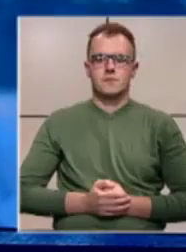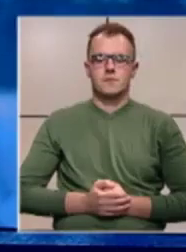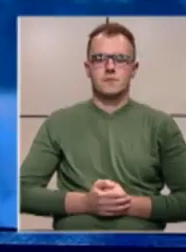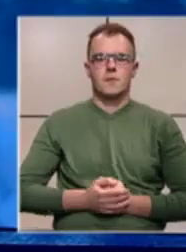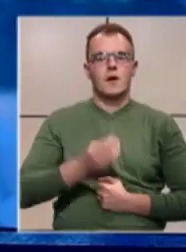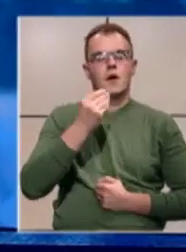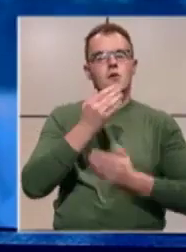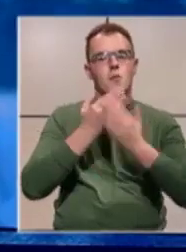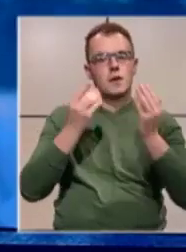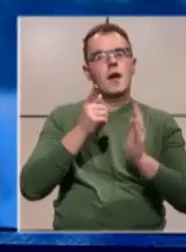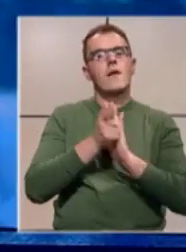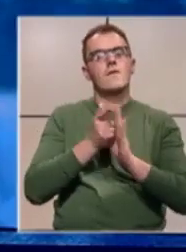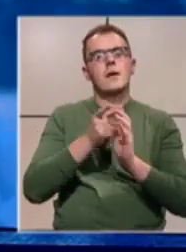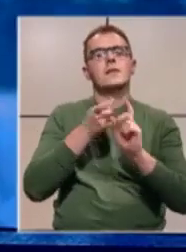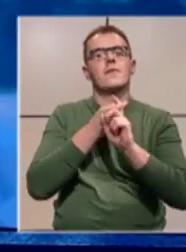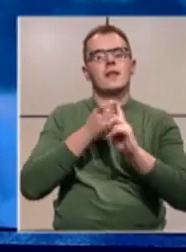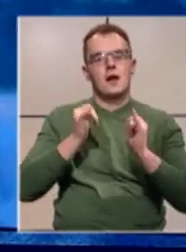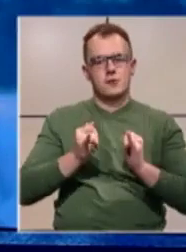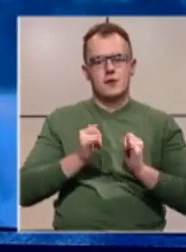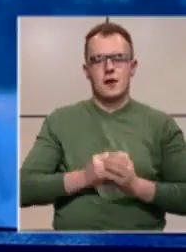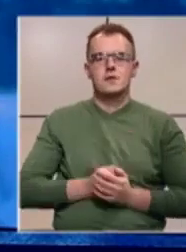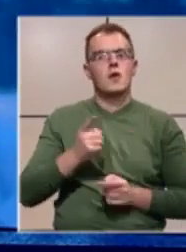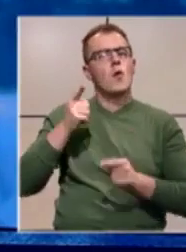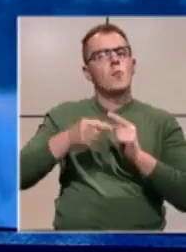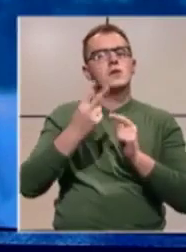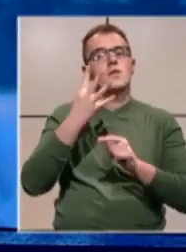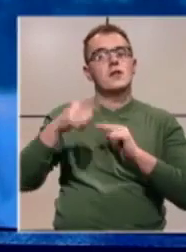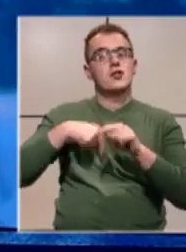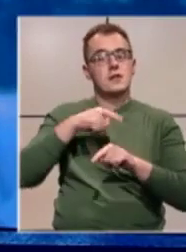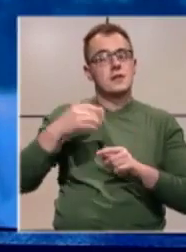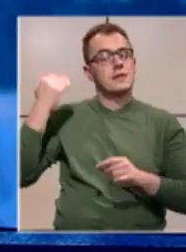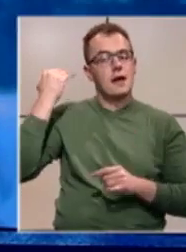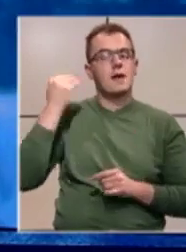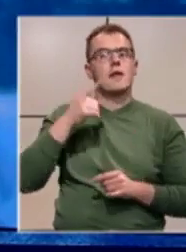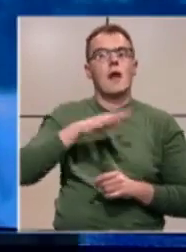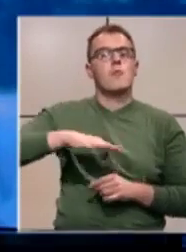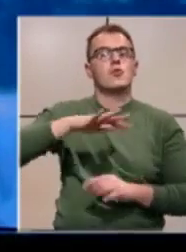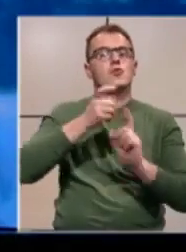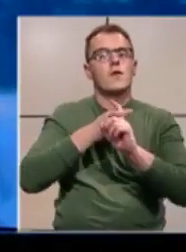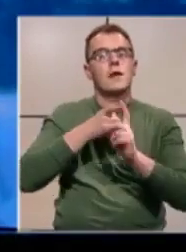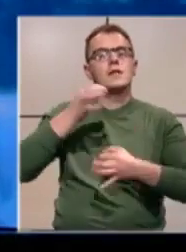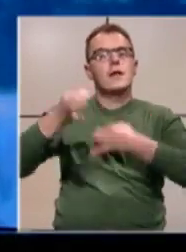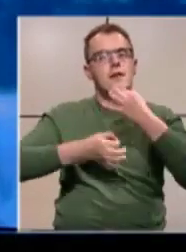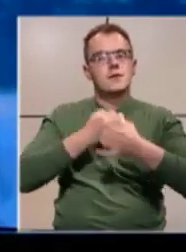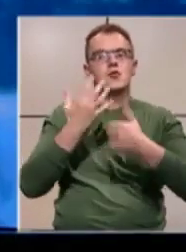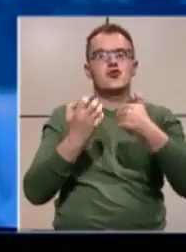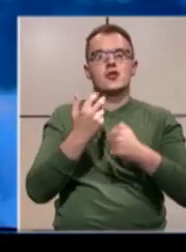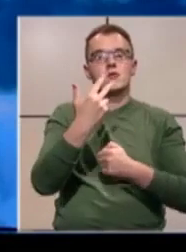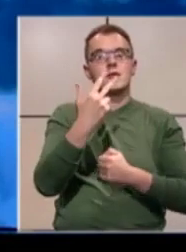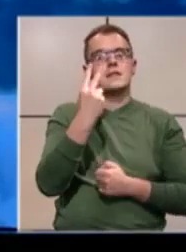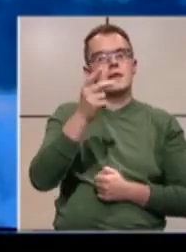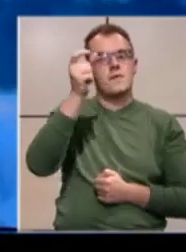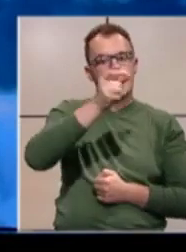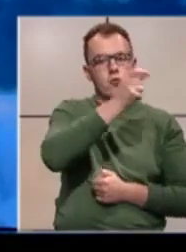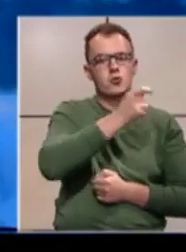Dobar dan, vrijeme za Federaciju danas. U posljednja 24 sata na području Federacije testirane su 632